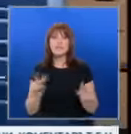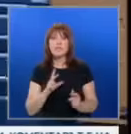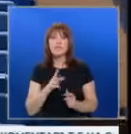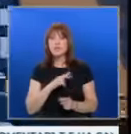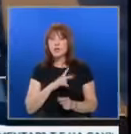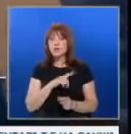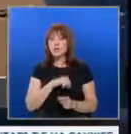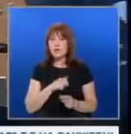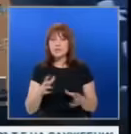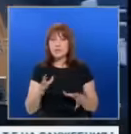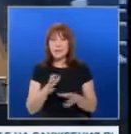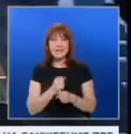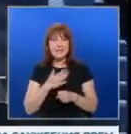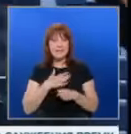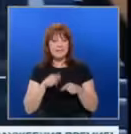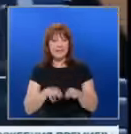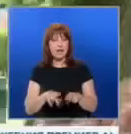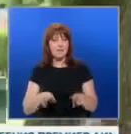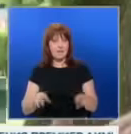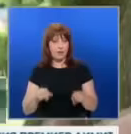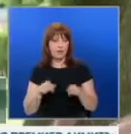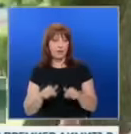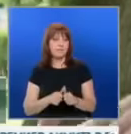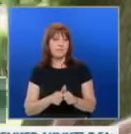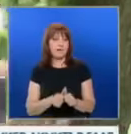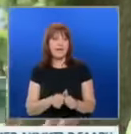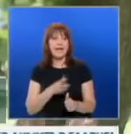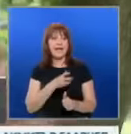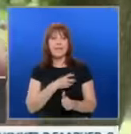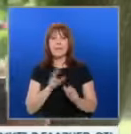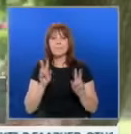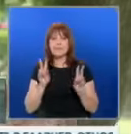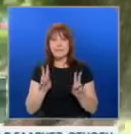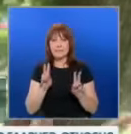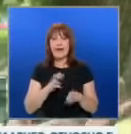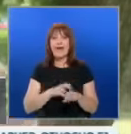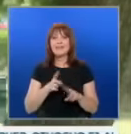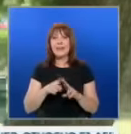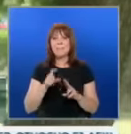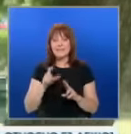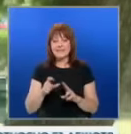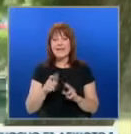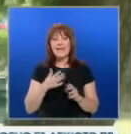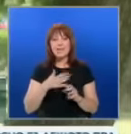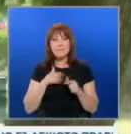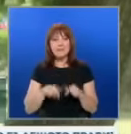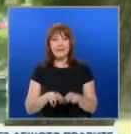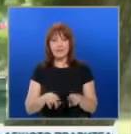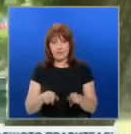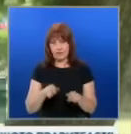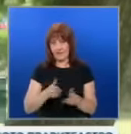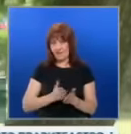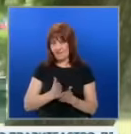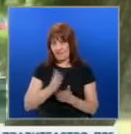Социолозите за сега намират в има такъв народ подобен партньор. ГЕРБ СДС, разбира се ДПС плюс хора от титана, това е варианта, който се обмисля.